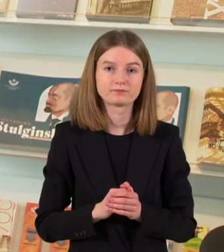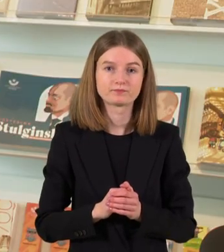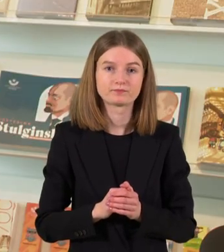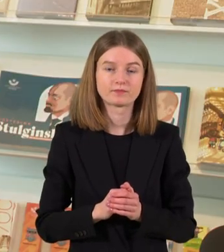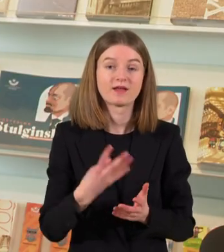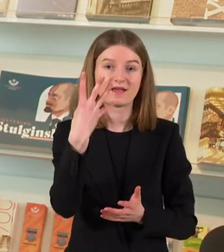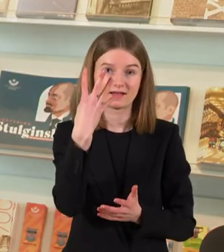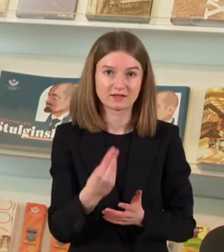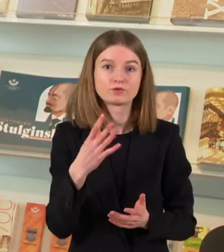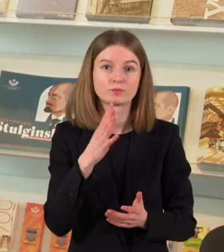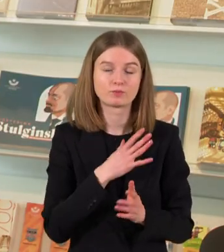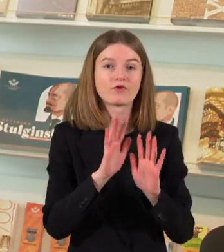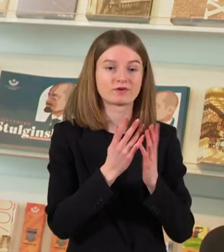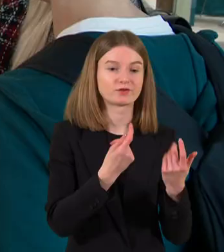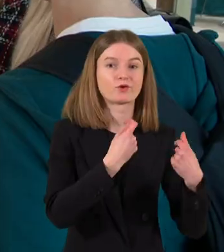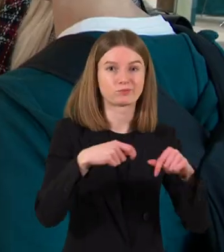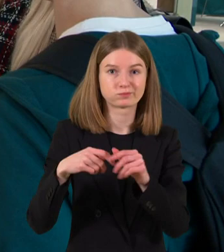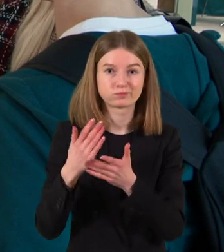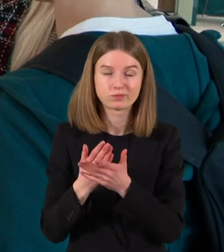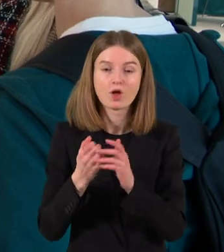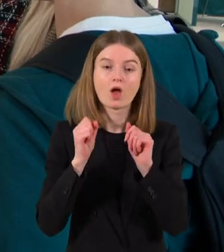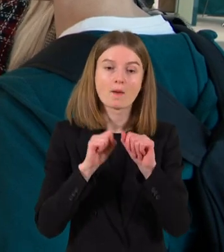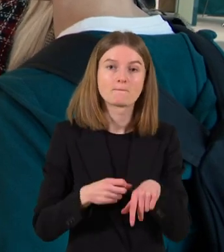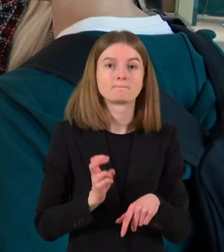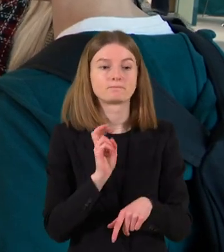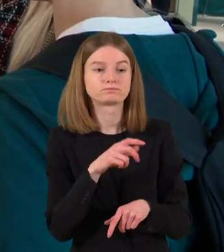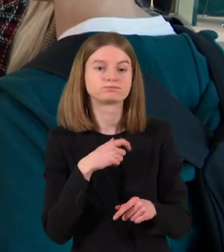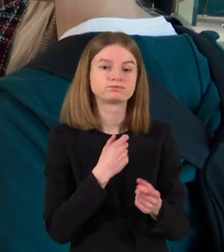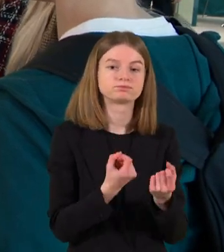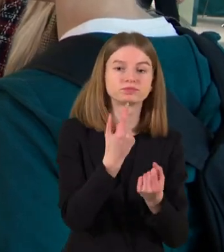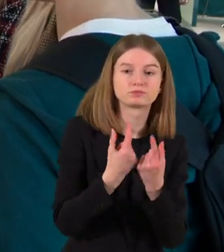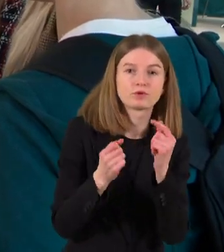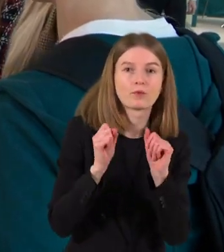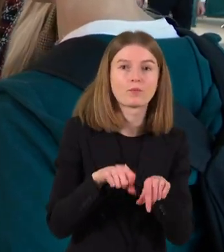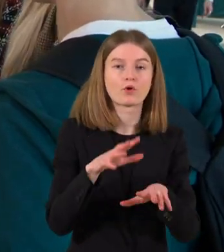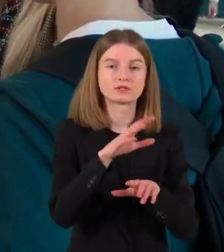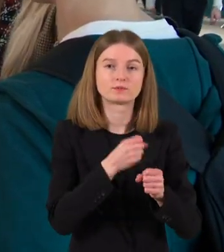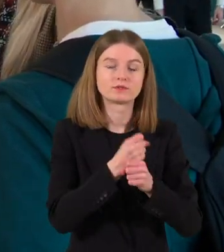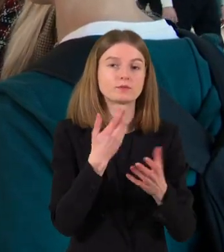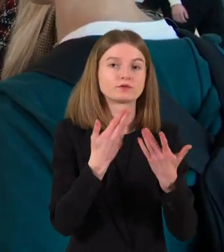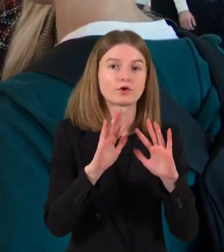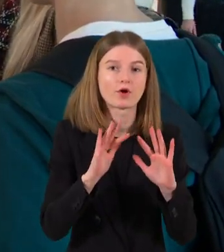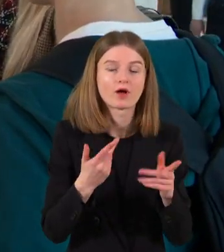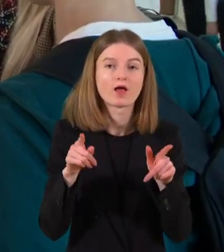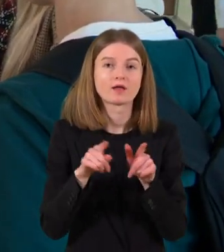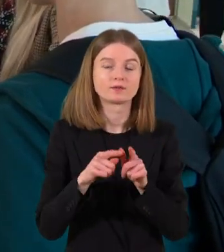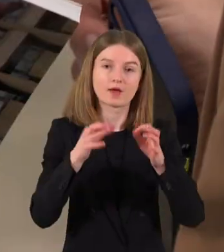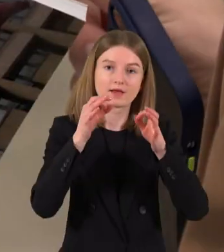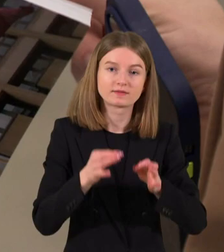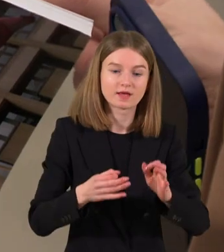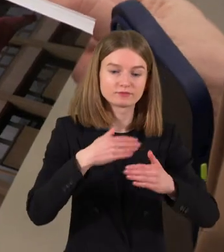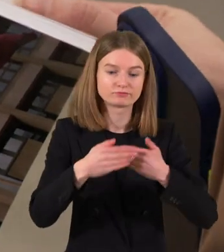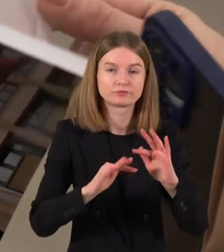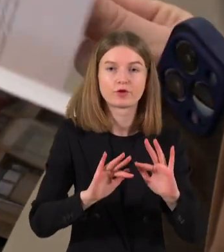mūgės dienas Seimos tende galima daugiau sužinoti apie Seimo darbą. Teisė, kuros procesą ir piliečių galimybės dalyvauti jame.